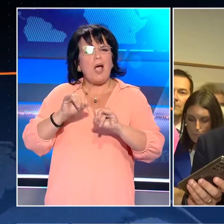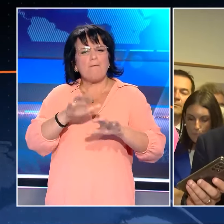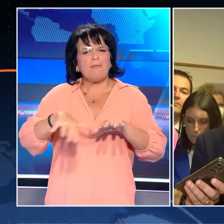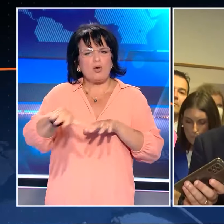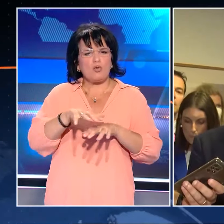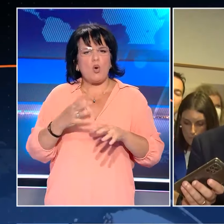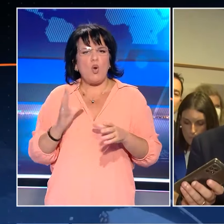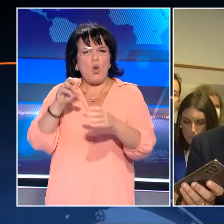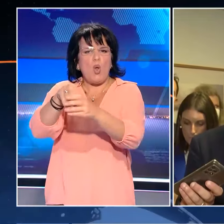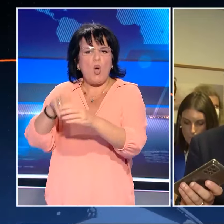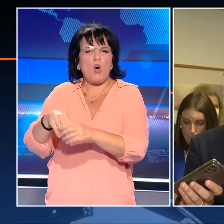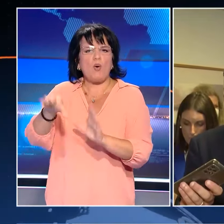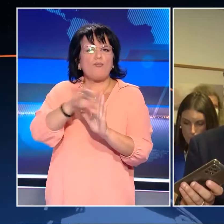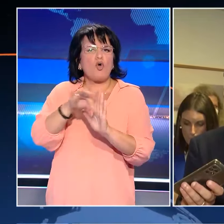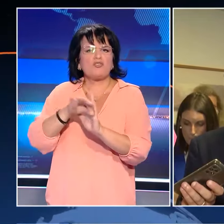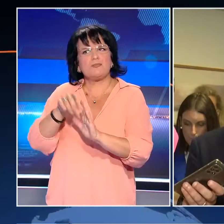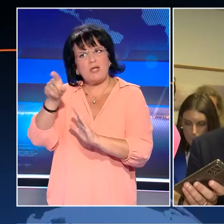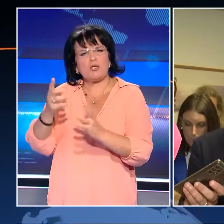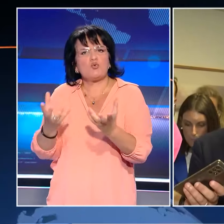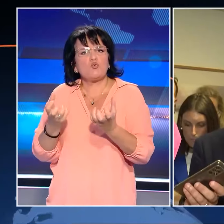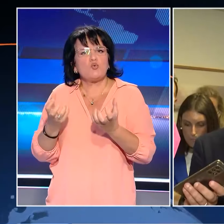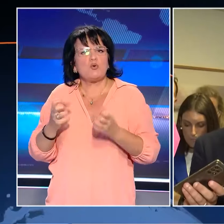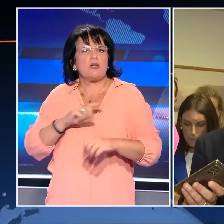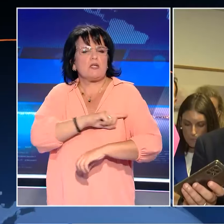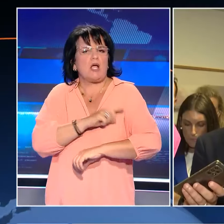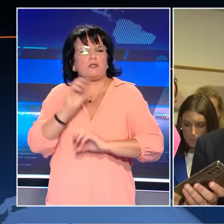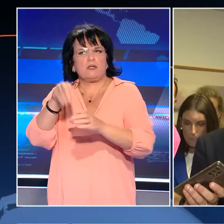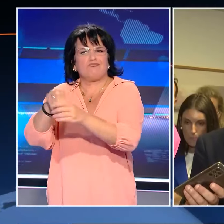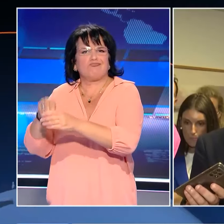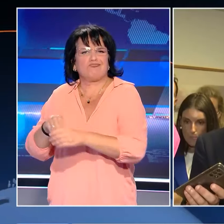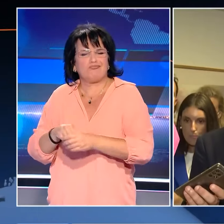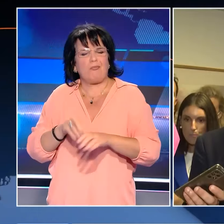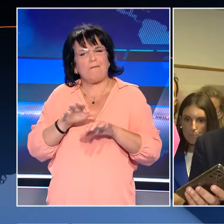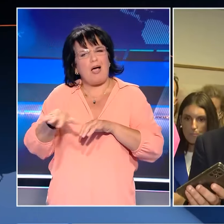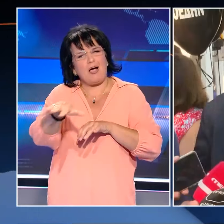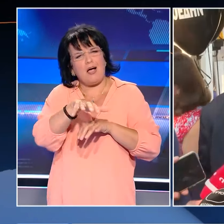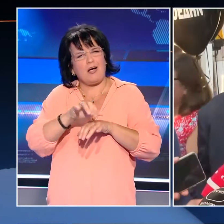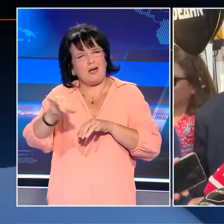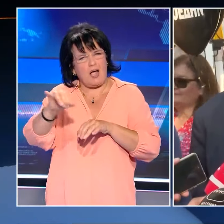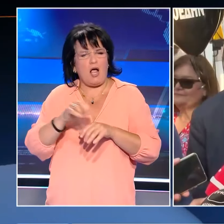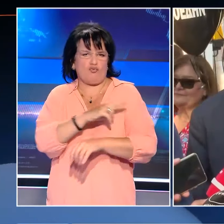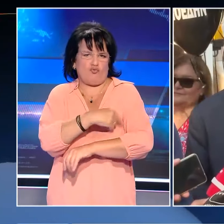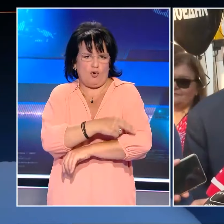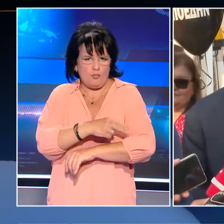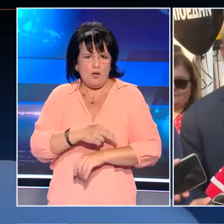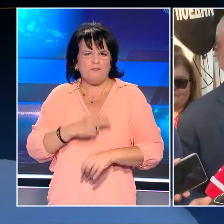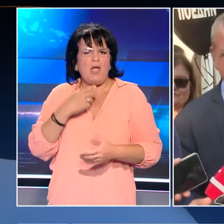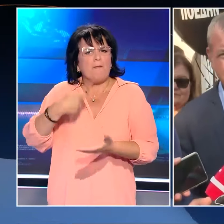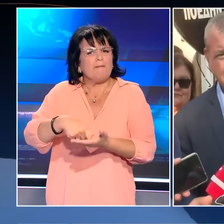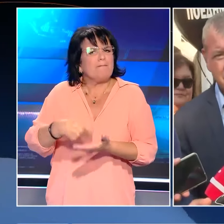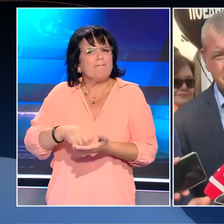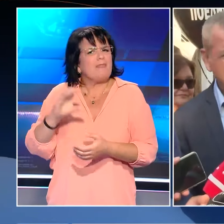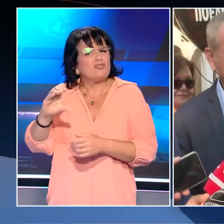να προσελκύσουμε στις προσκλείς που θα βγάλουμε αμέσως περισσότερους γιατρούς και περισσότερους νοσηλευτές και στα περιφερειακά νοσοκομεία. Για τους μισθούς των υγειονομικών για να